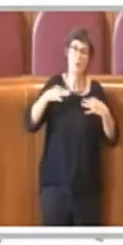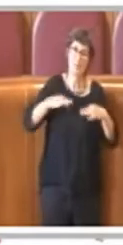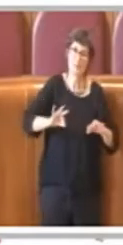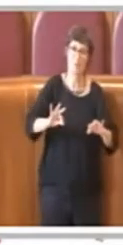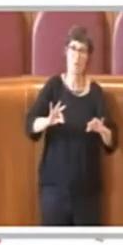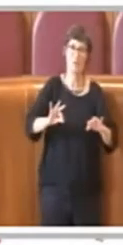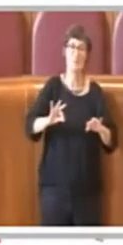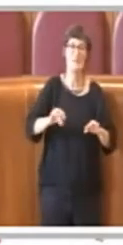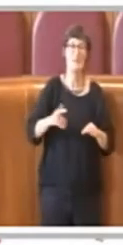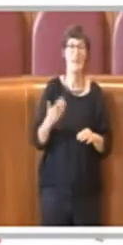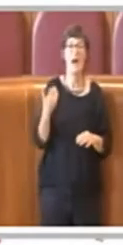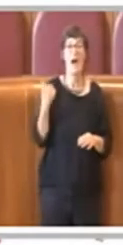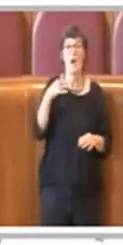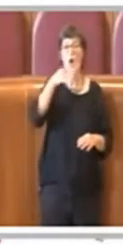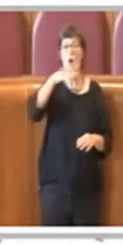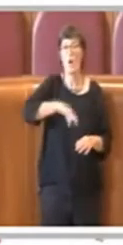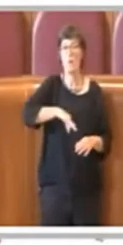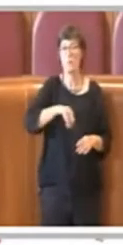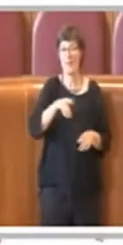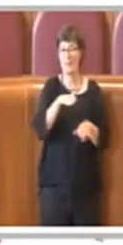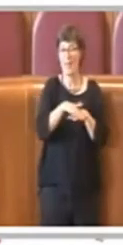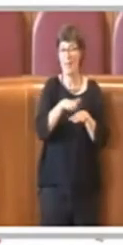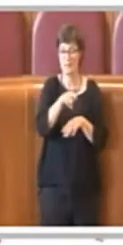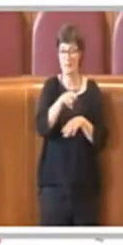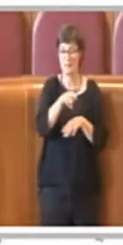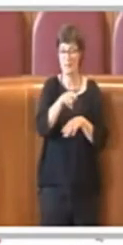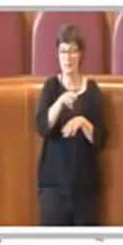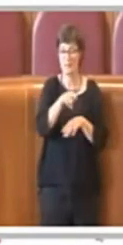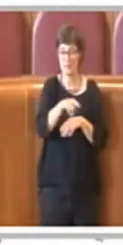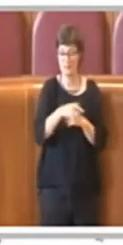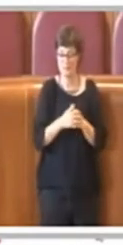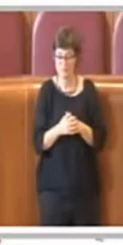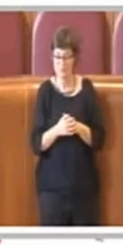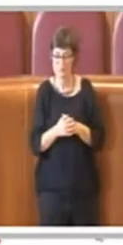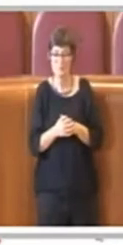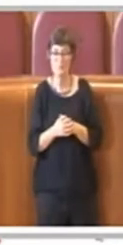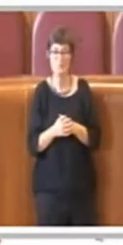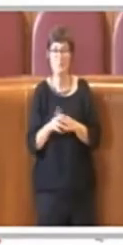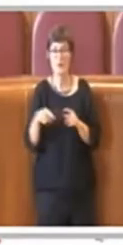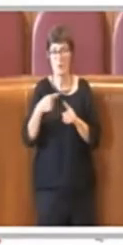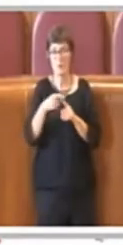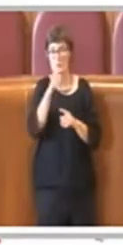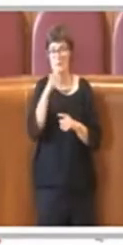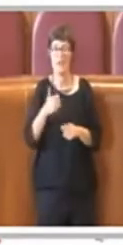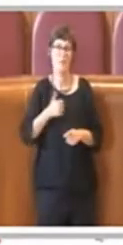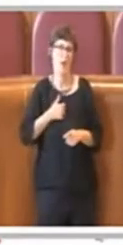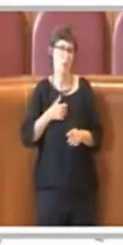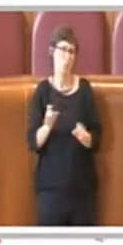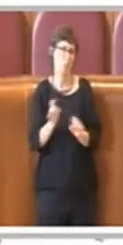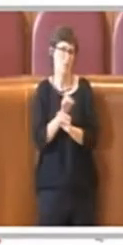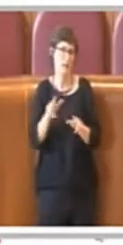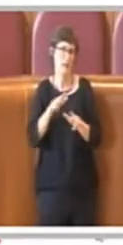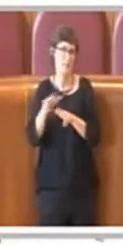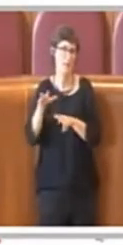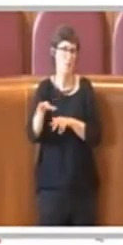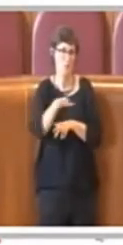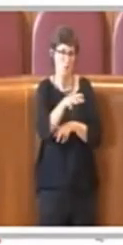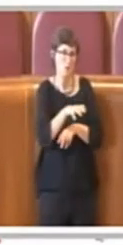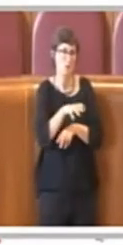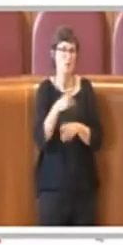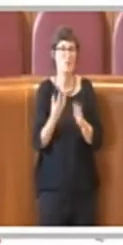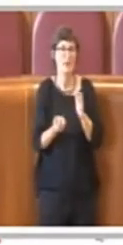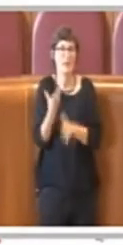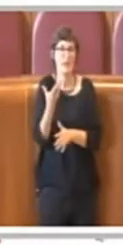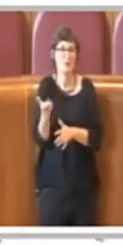indipendente dalla libera autonomia dei municipi di costituire le consulte. Concludo l'intervento raccontando l